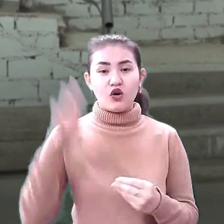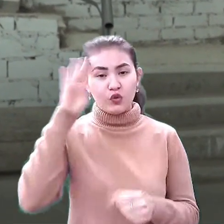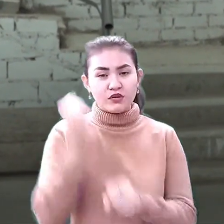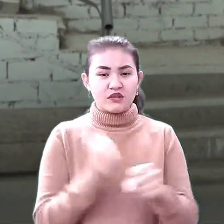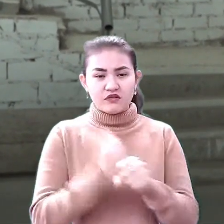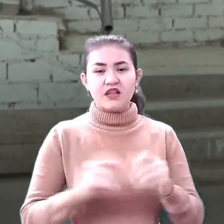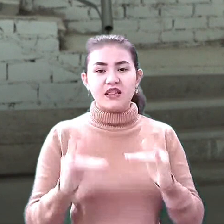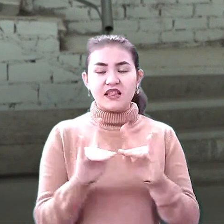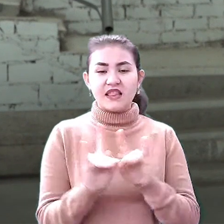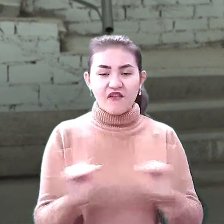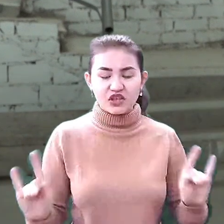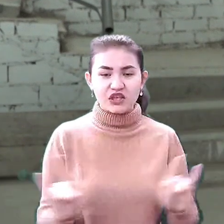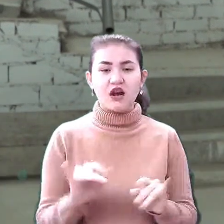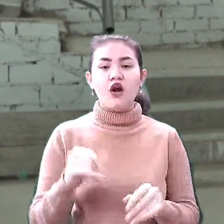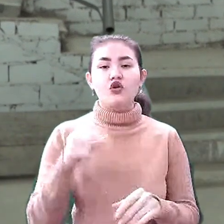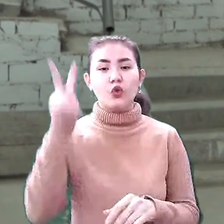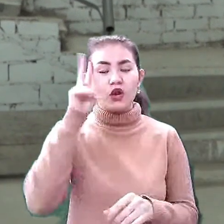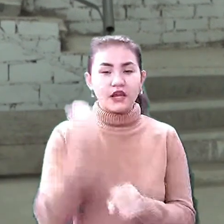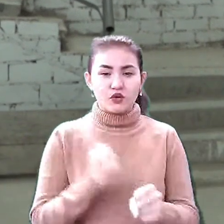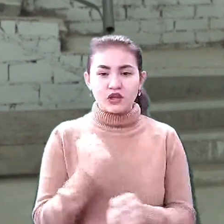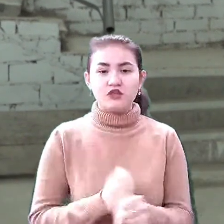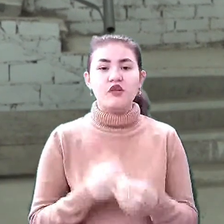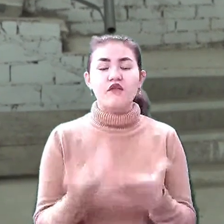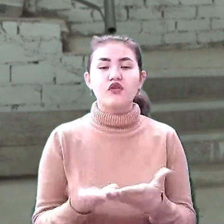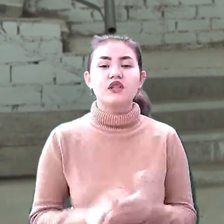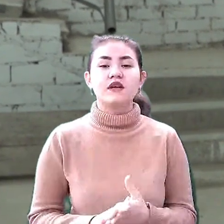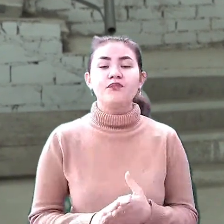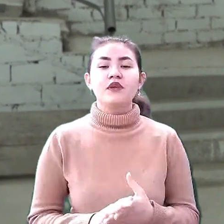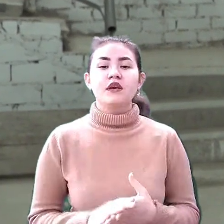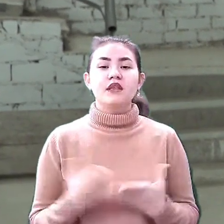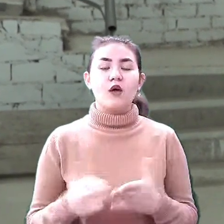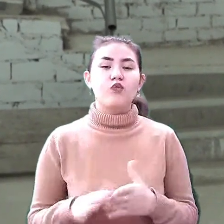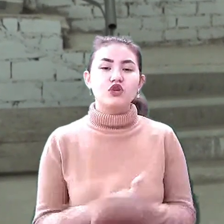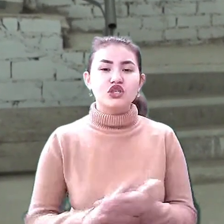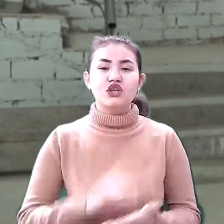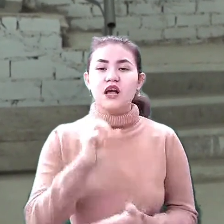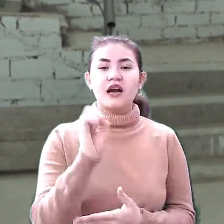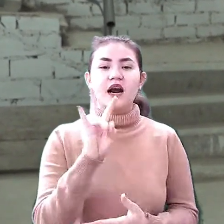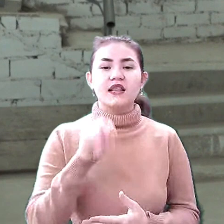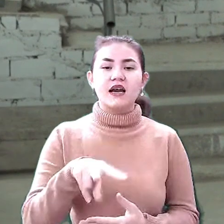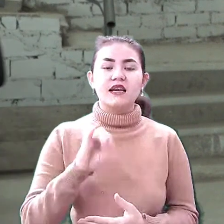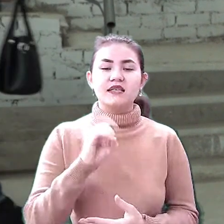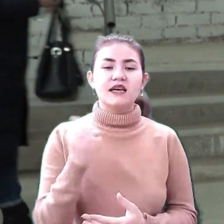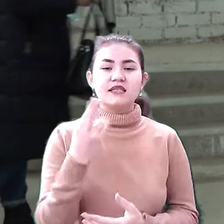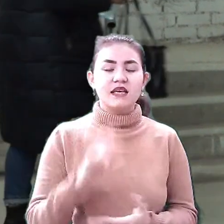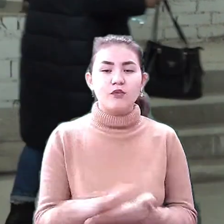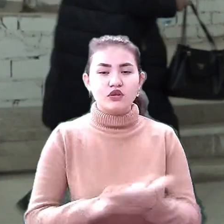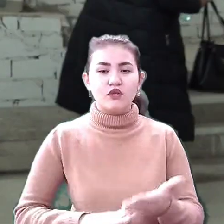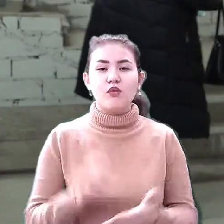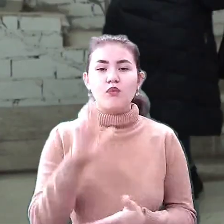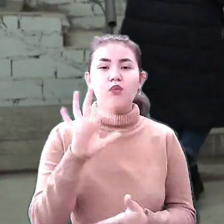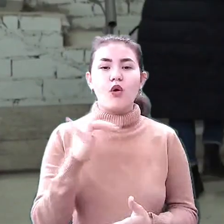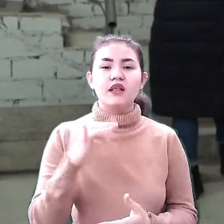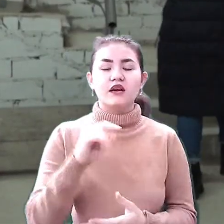півдня були організовані туалети. Вони і були там. Там почистили каналізацію, поставили крани, зробили бойлер, щоб була